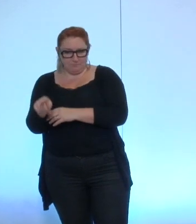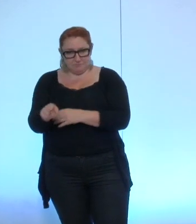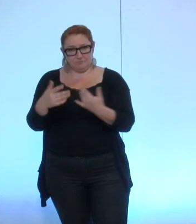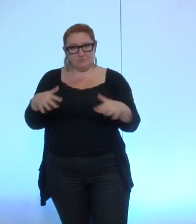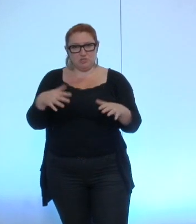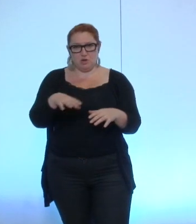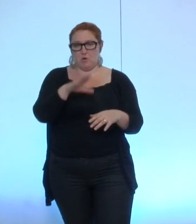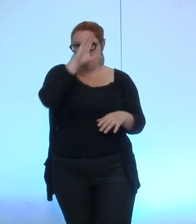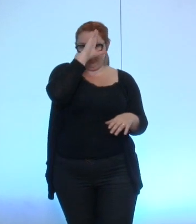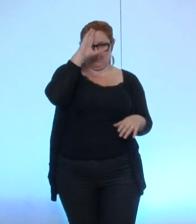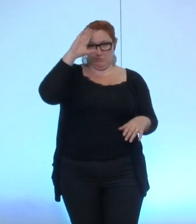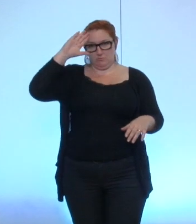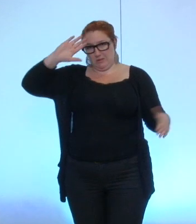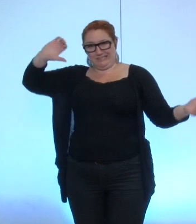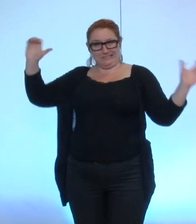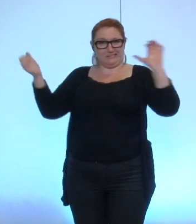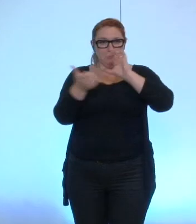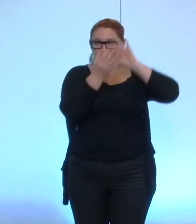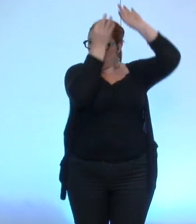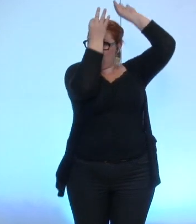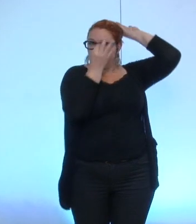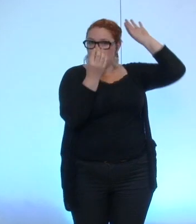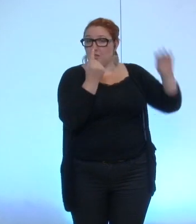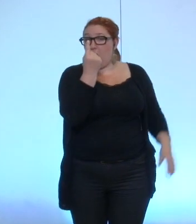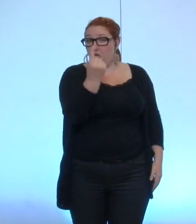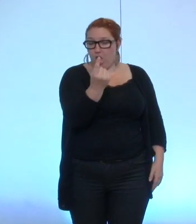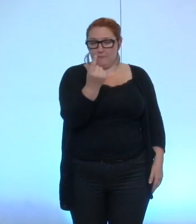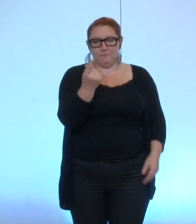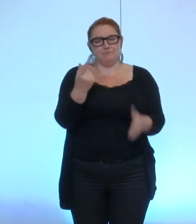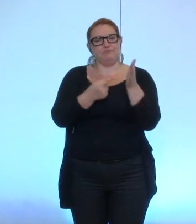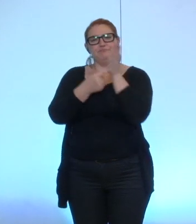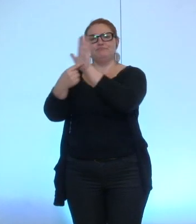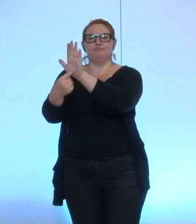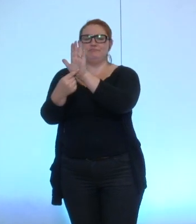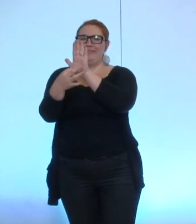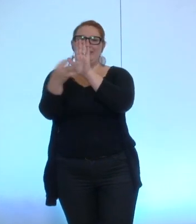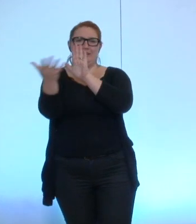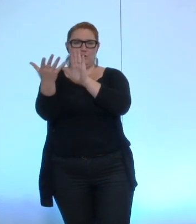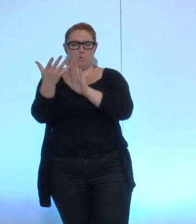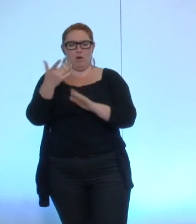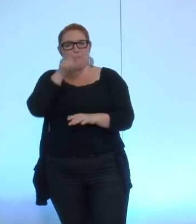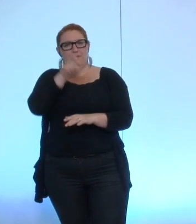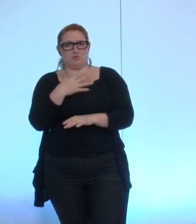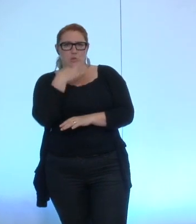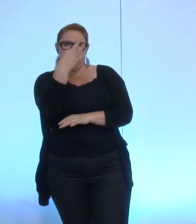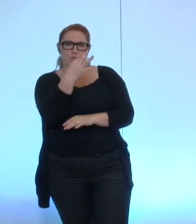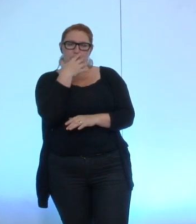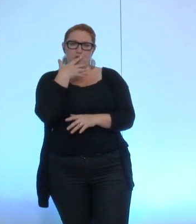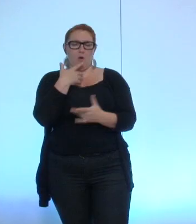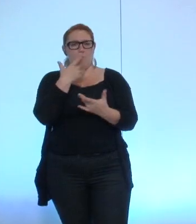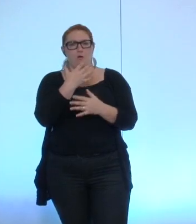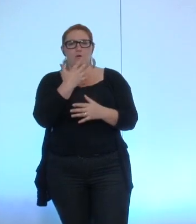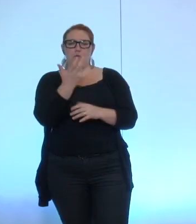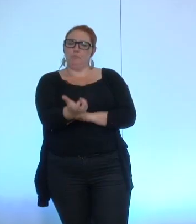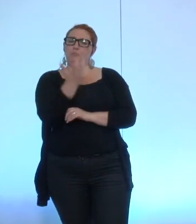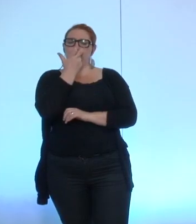-cumul elle dit qu'un élu doit se consacrer entièrement à son mandat et la réalisation de ses engagements et